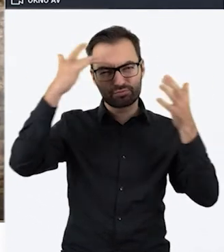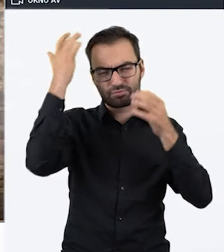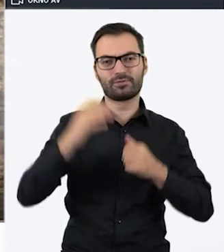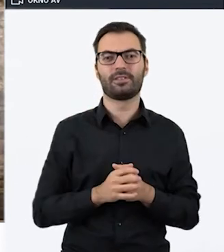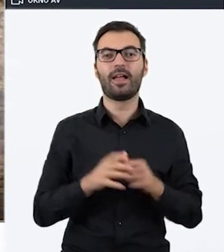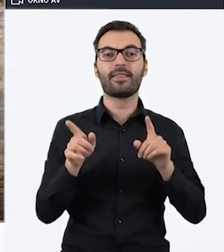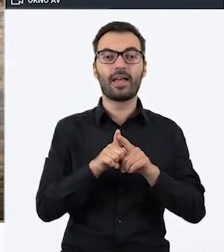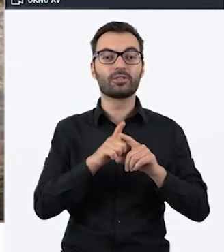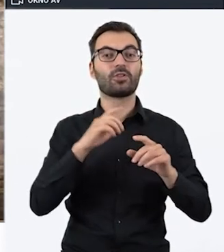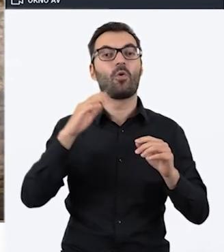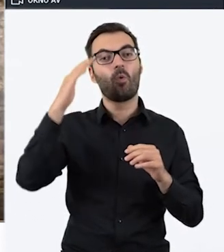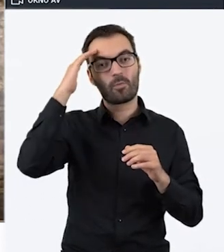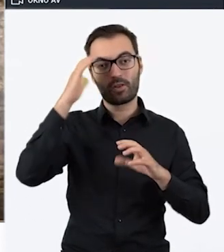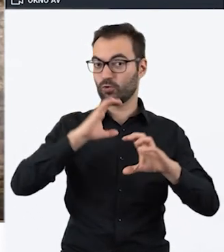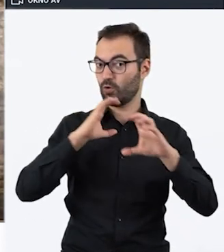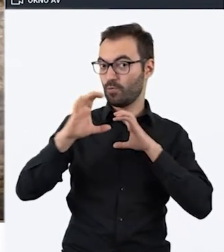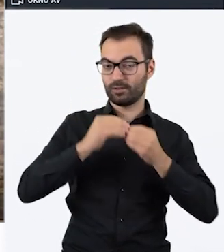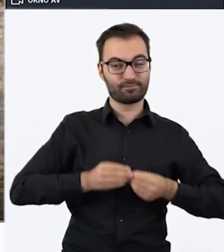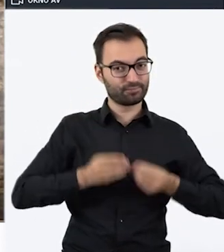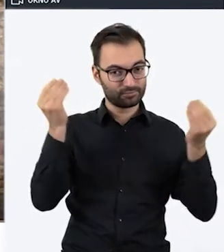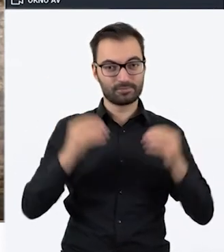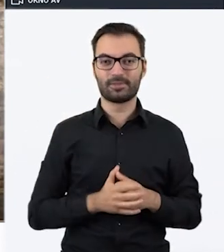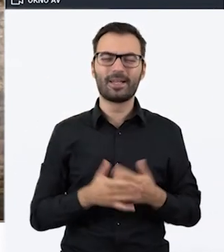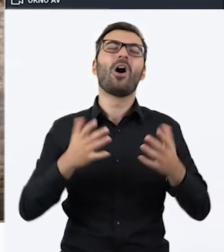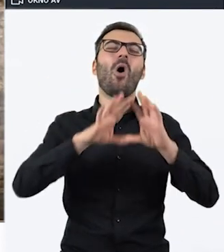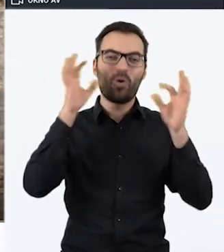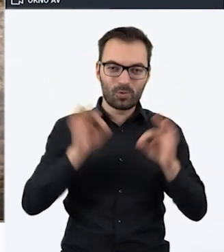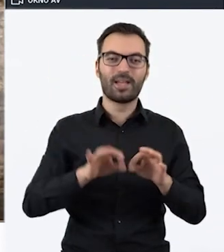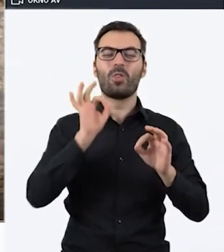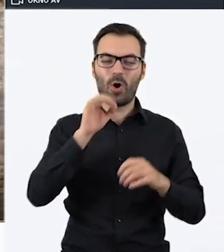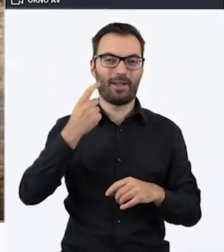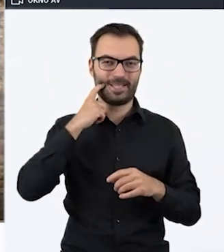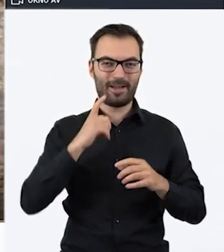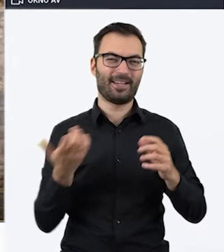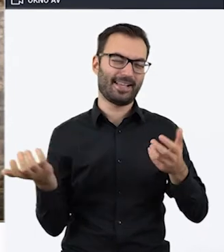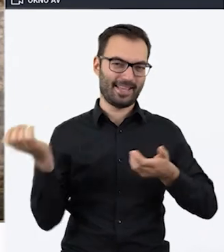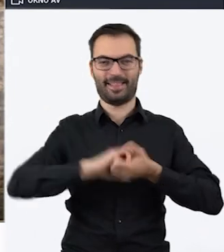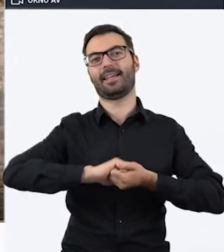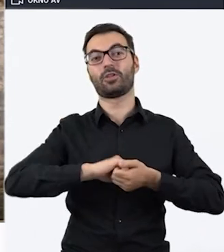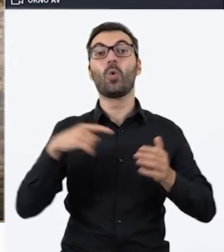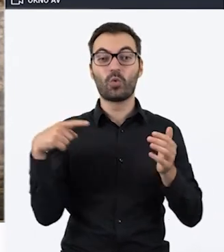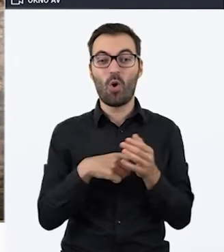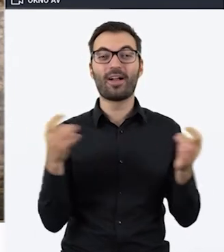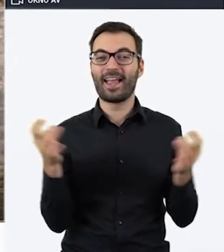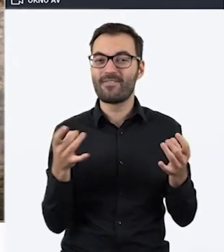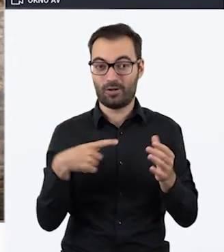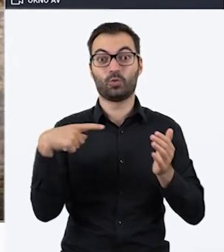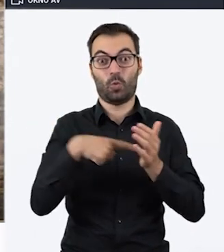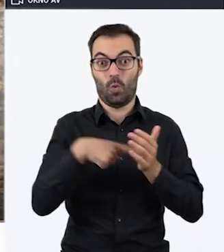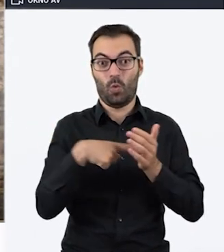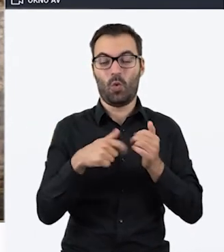rozwijanie umiejętności komunikacyjnej, a także po prostu dobrej zabawy i integracji. To jest gamifikacja.